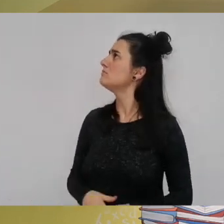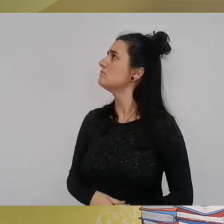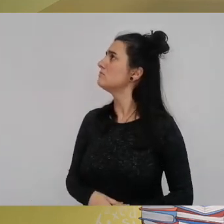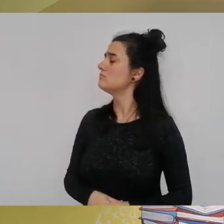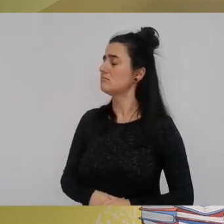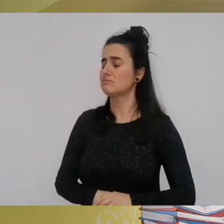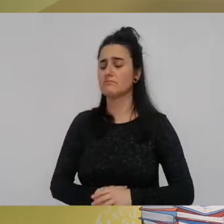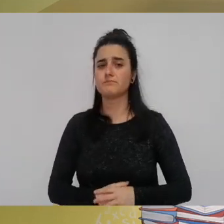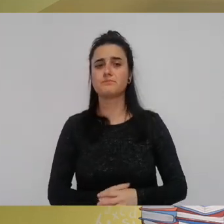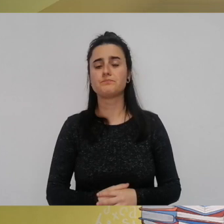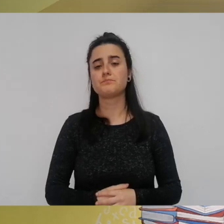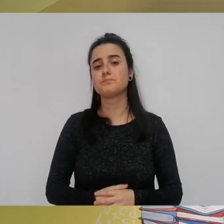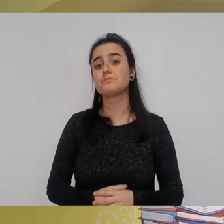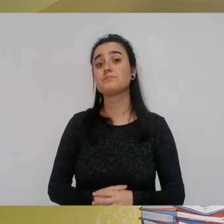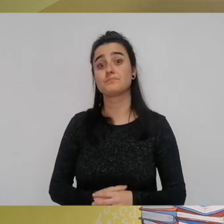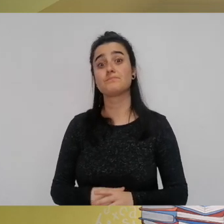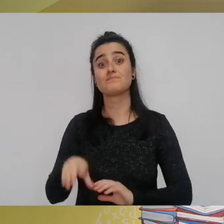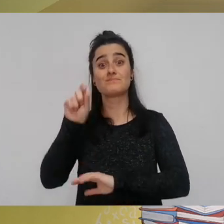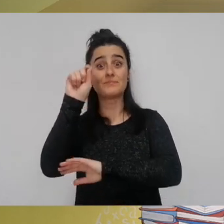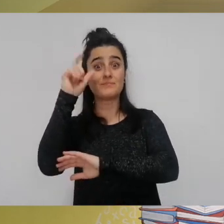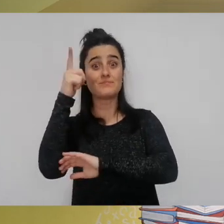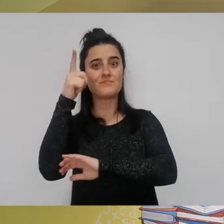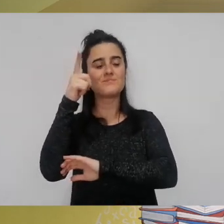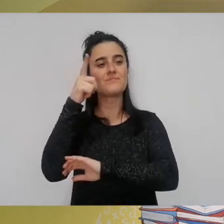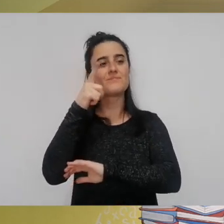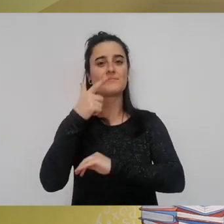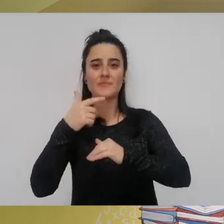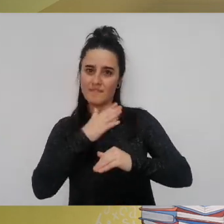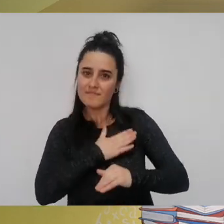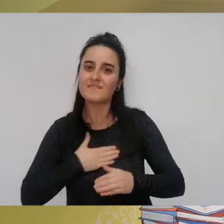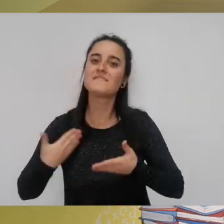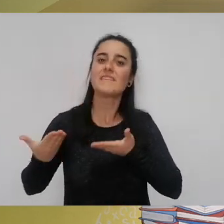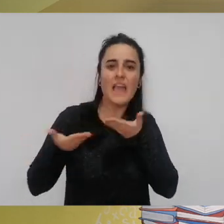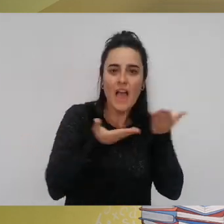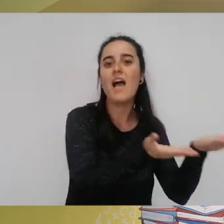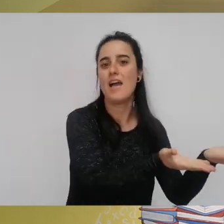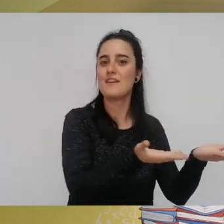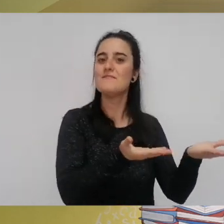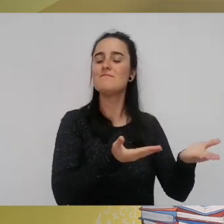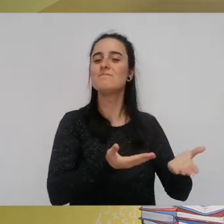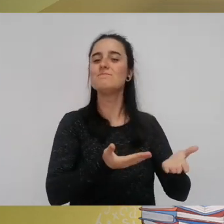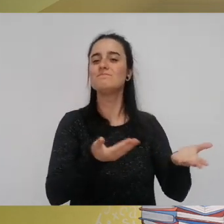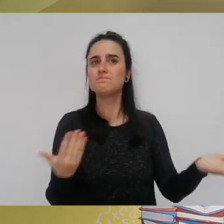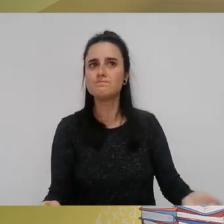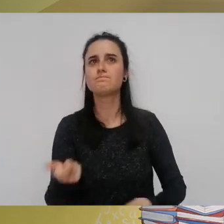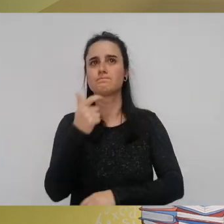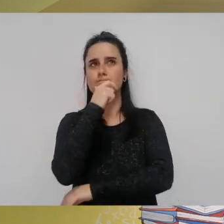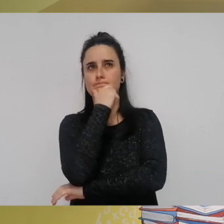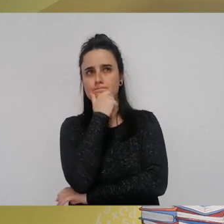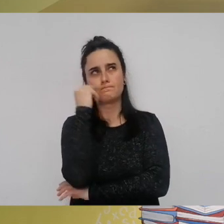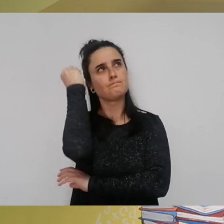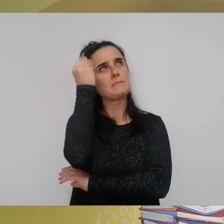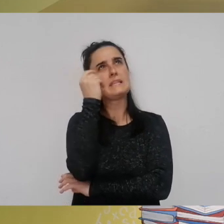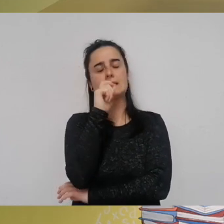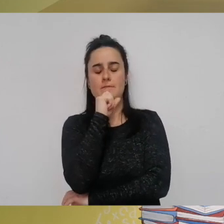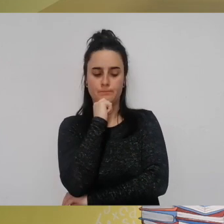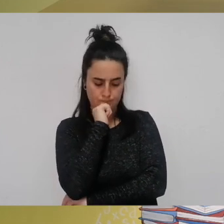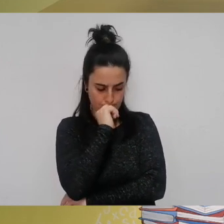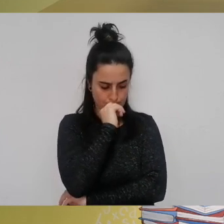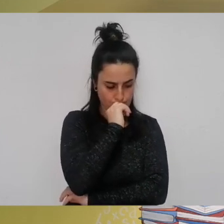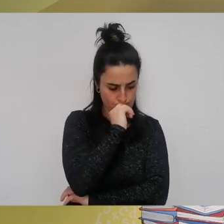eguzkia beti gula guntzeko prestakoenez pentsatzen hasi zen